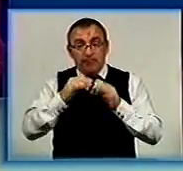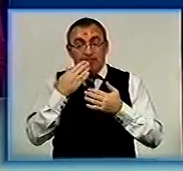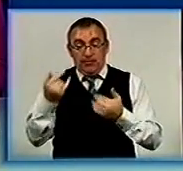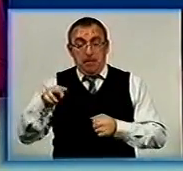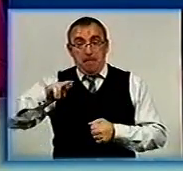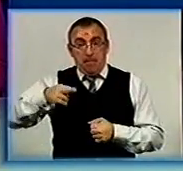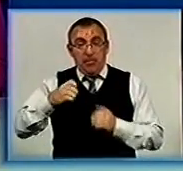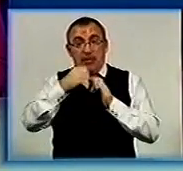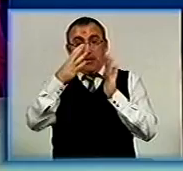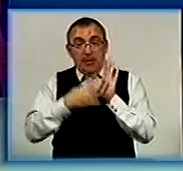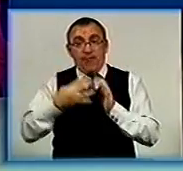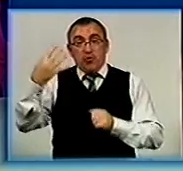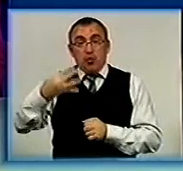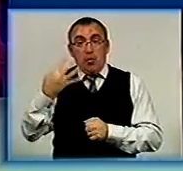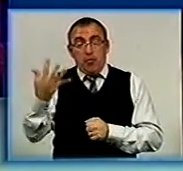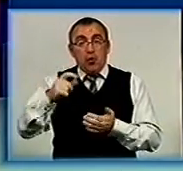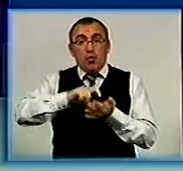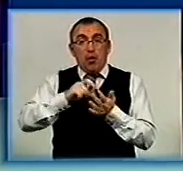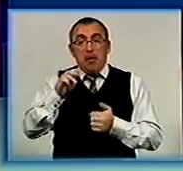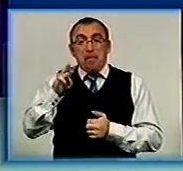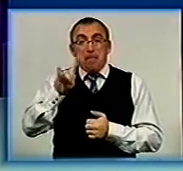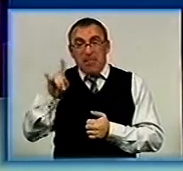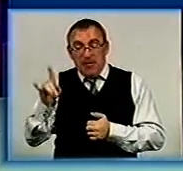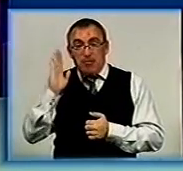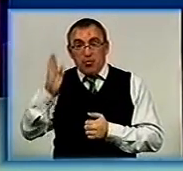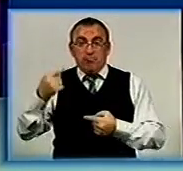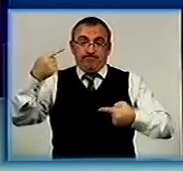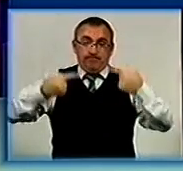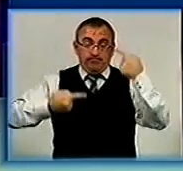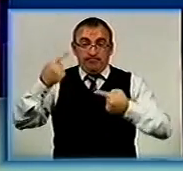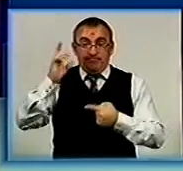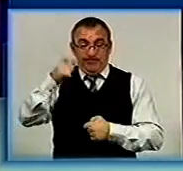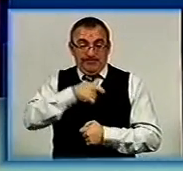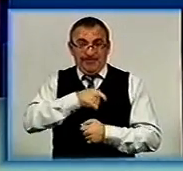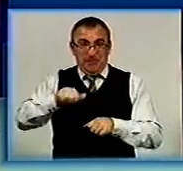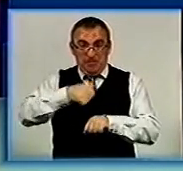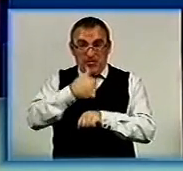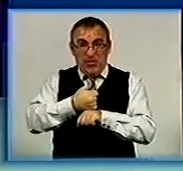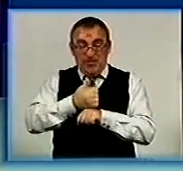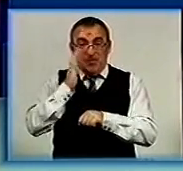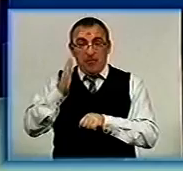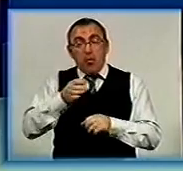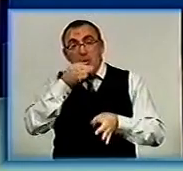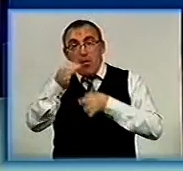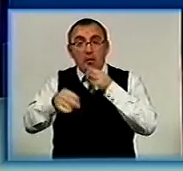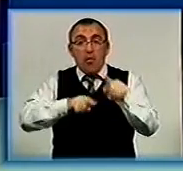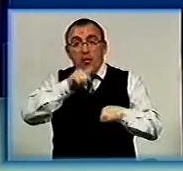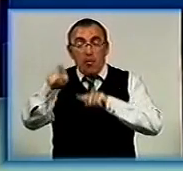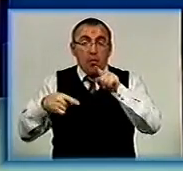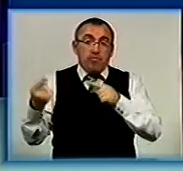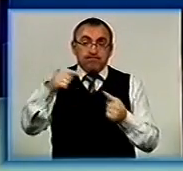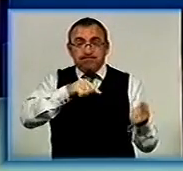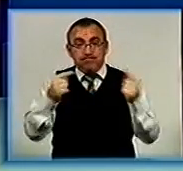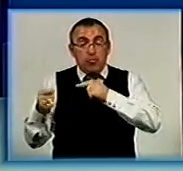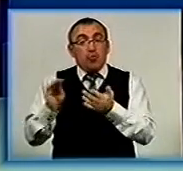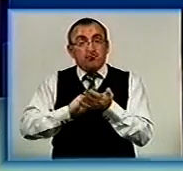Цієї п'ятниці о 19.45 у студії «Токшоуми» відбудуться дебати. Кандидати на посаду міського голови відповідатимуть на запитання один одного із